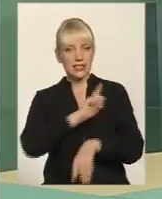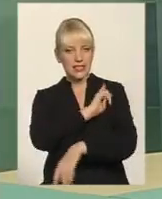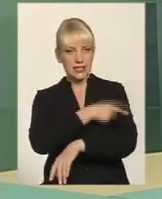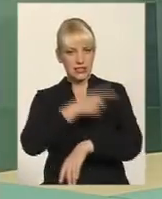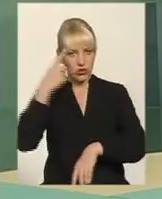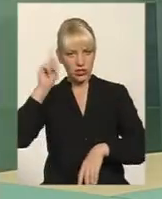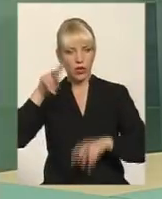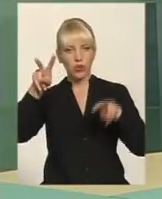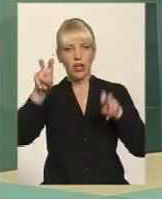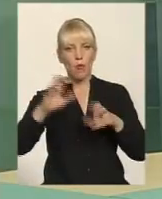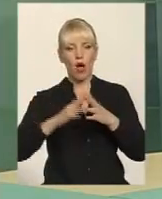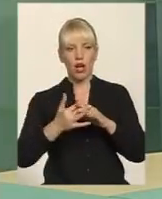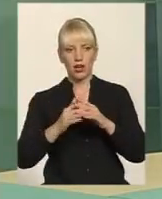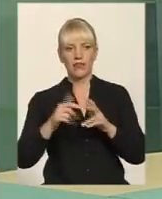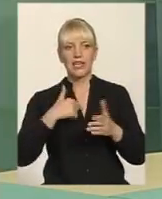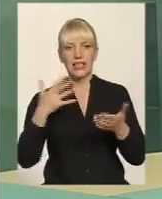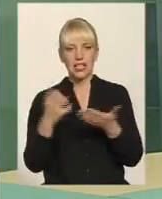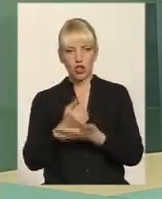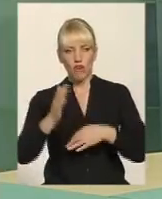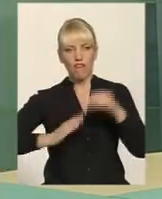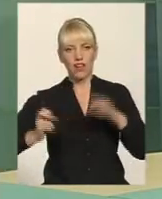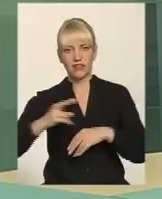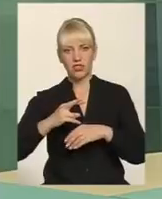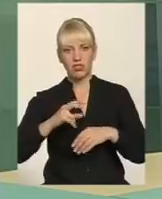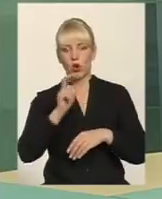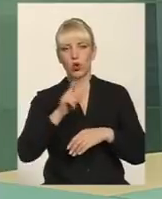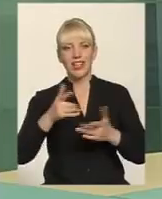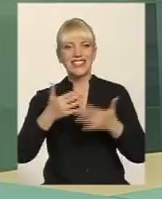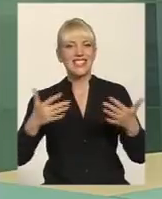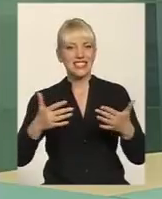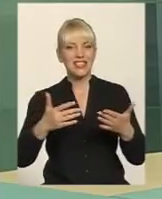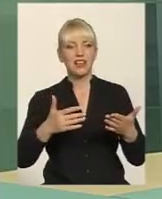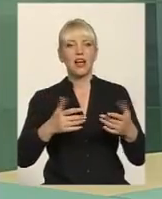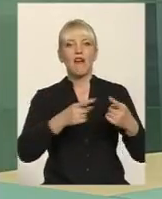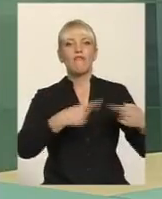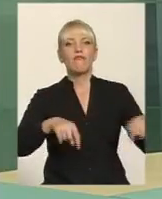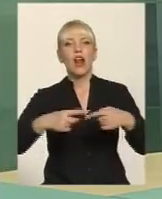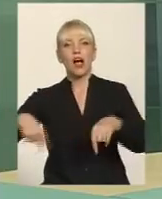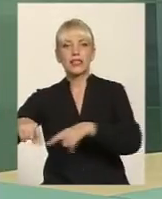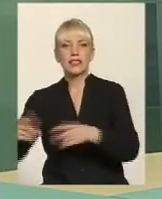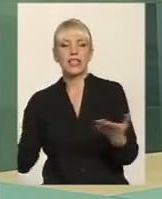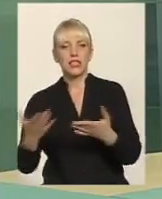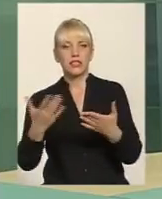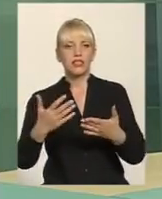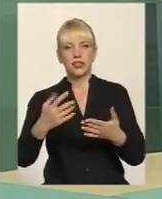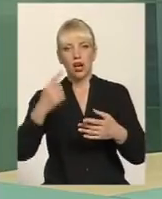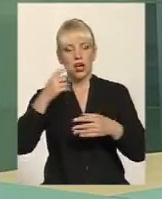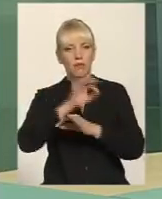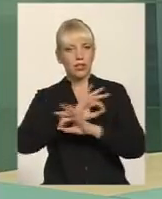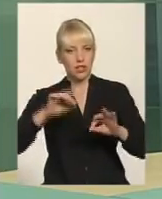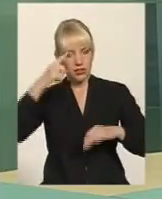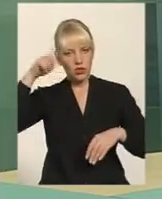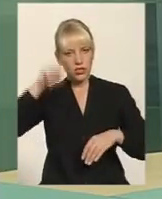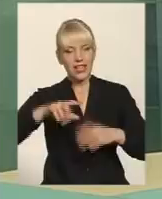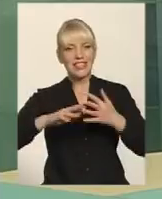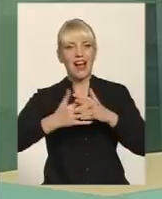я війшов в групу фахівців Верховній Раді, людей з різних фракцій, які орієнтуються в аграрній тематиці. Сьогодні я